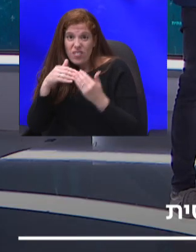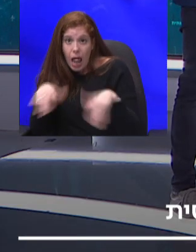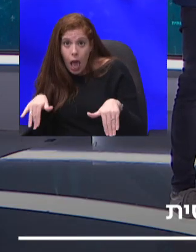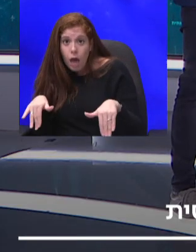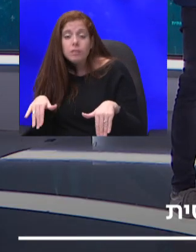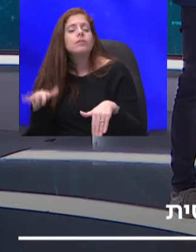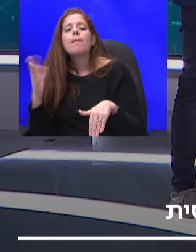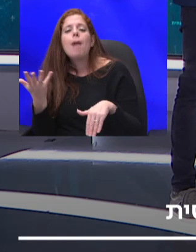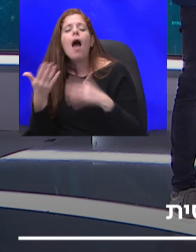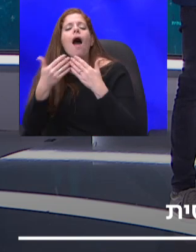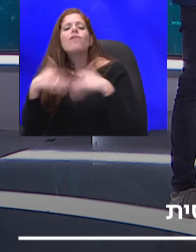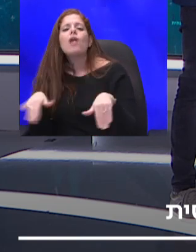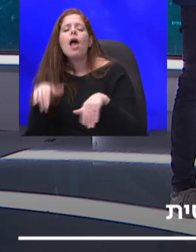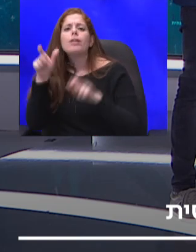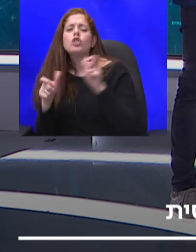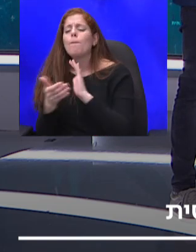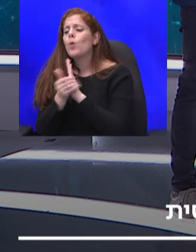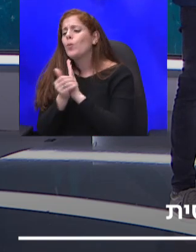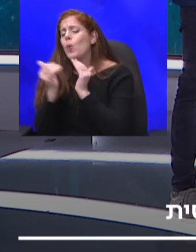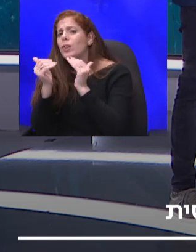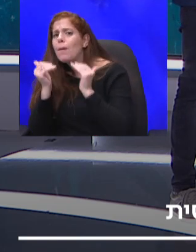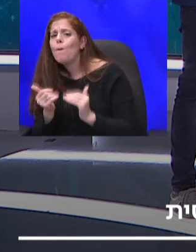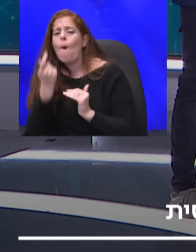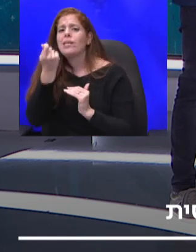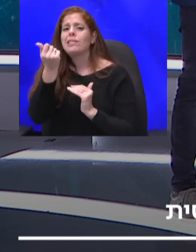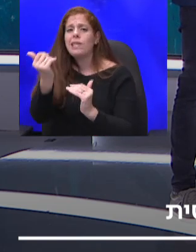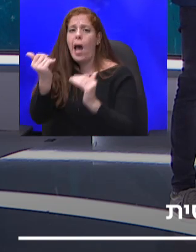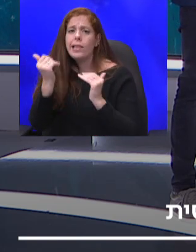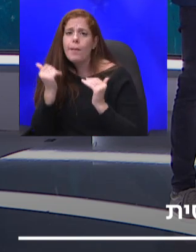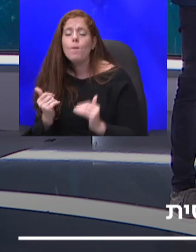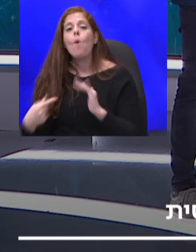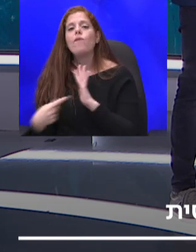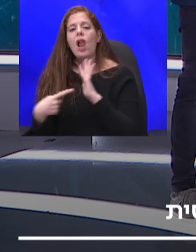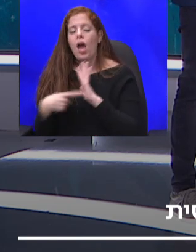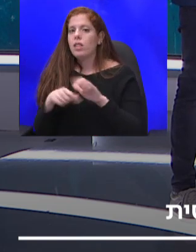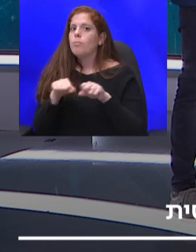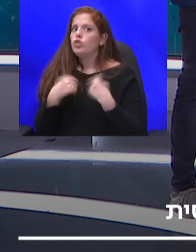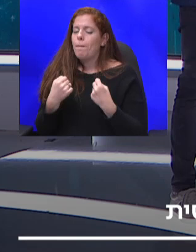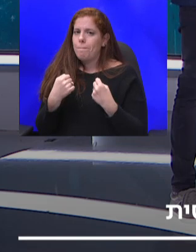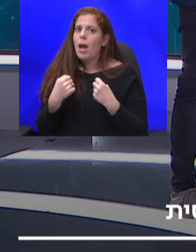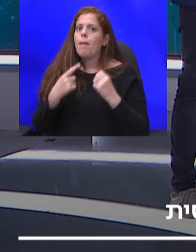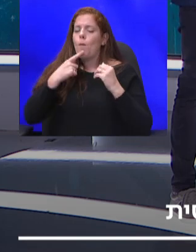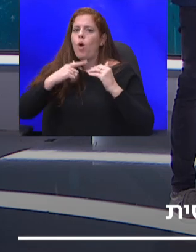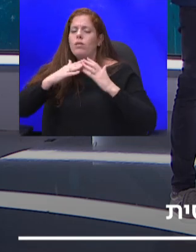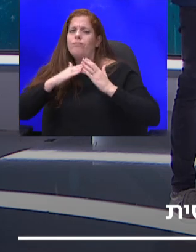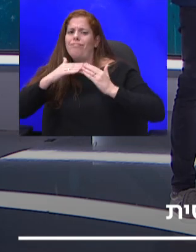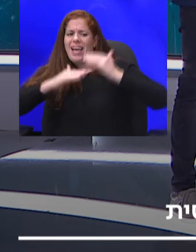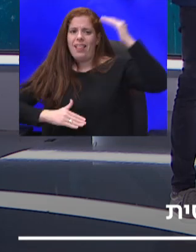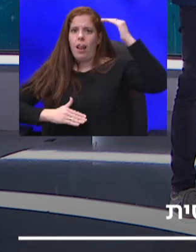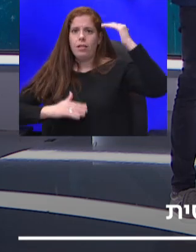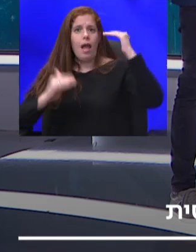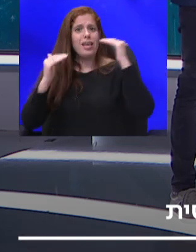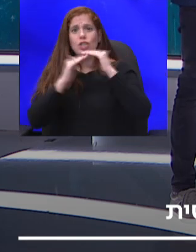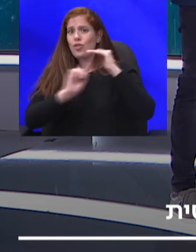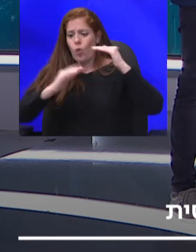יותר נמוכות, בעלי שכר יותר נמוך, ולכן המשבר הזה מאוד יגדיל את אי השוויון. והאתגר בפני המדיניות,